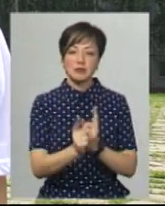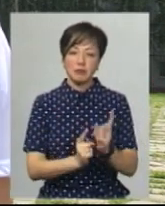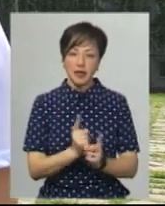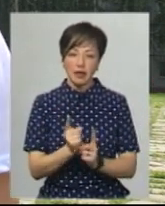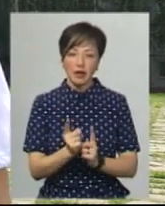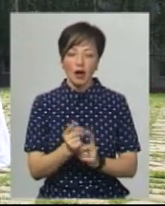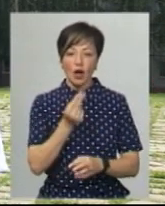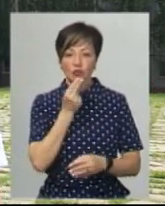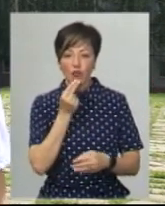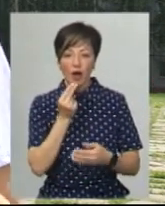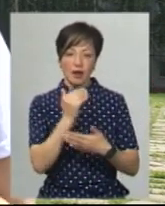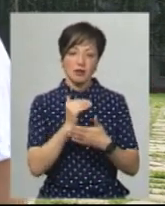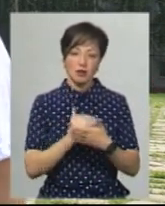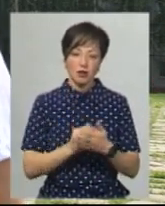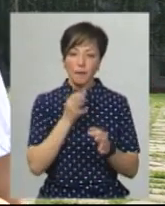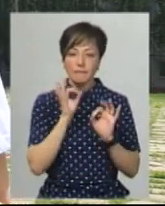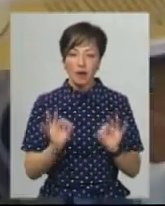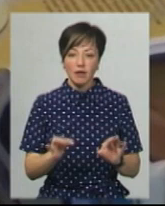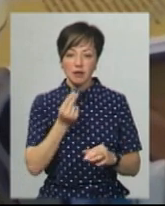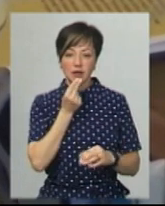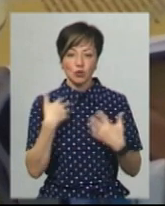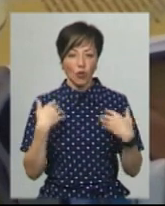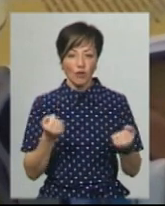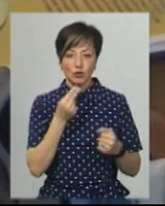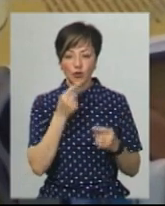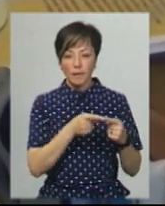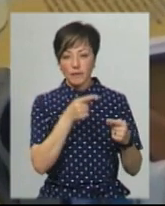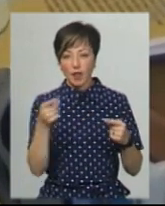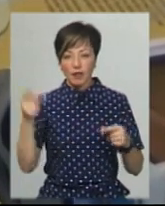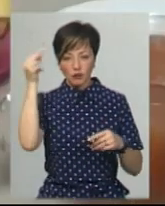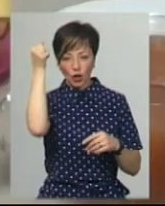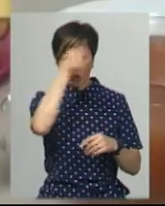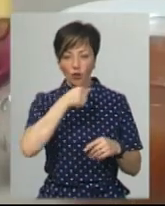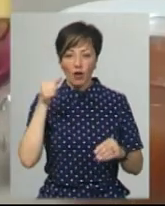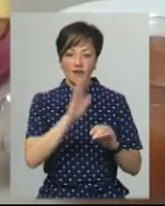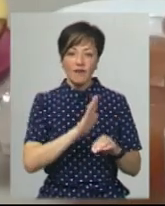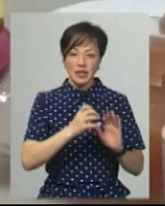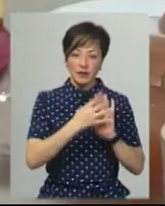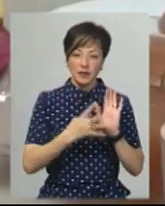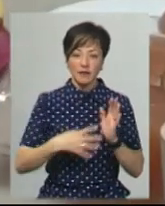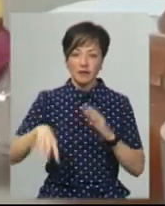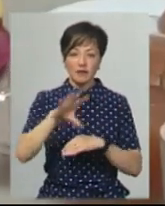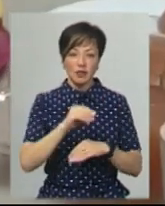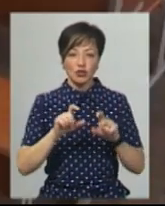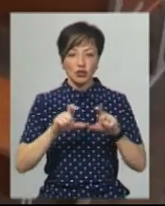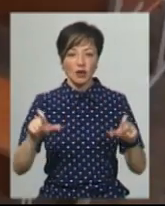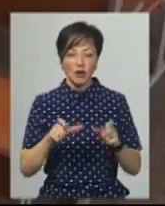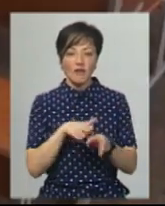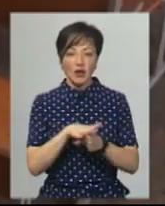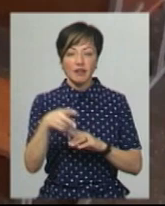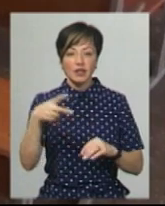харчування, раціональне харчування, здорове харчування. Продовж навчального року з вересня 2019-го вся шкільна спільнота виконала